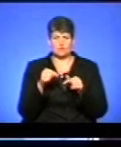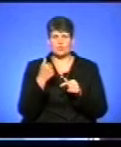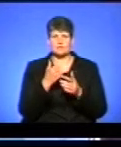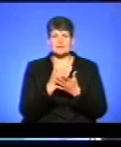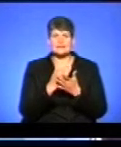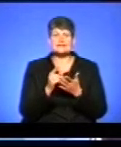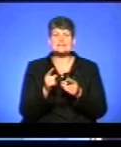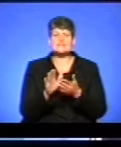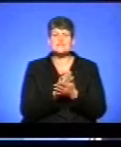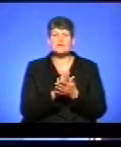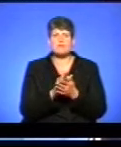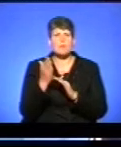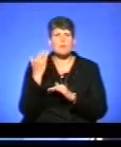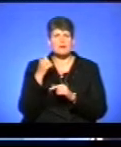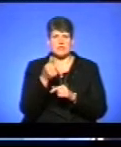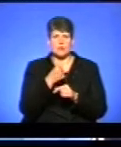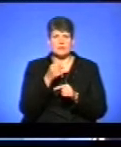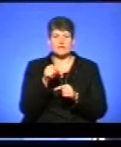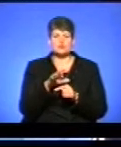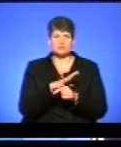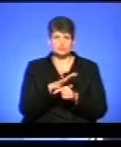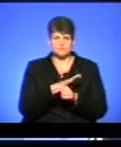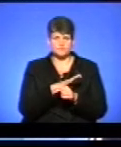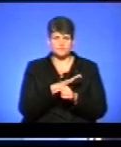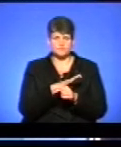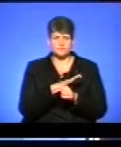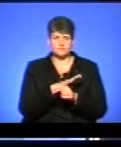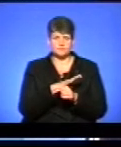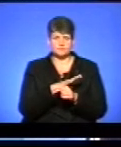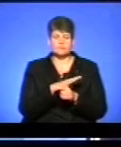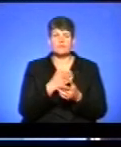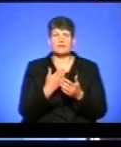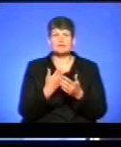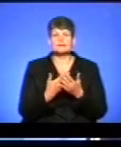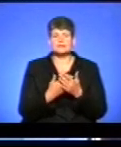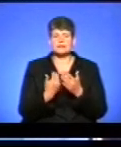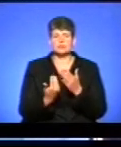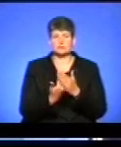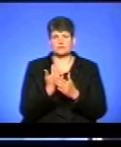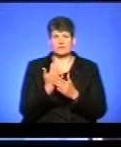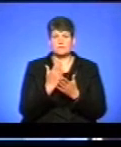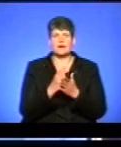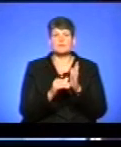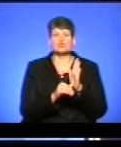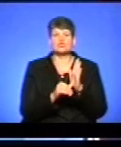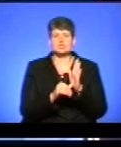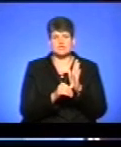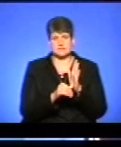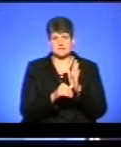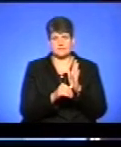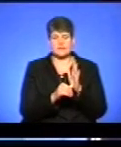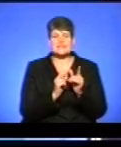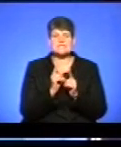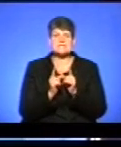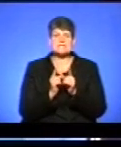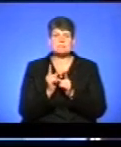відшліфовка попередніх років, те, що вводилося. Таких нововведень ми маємо аж шість, тобто зі